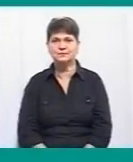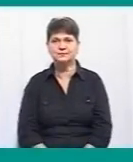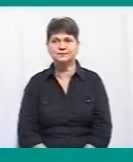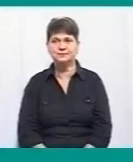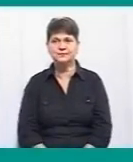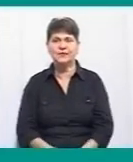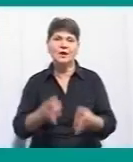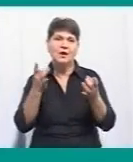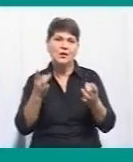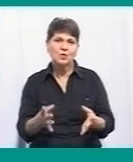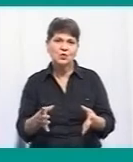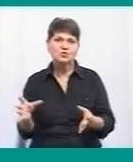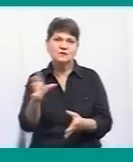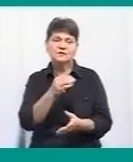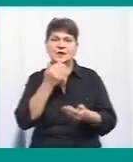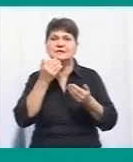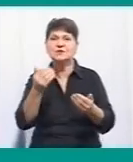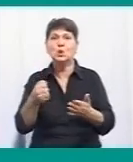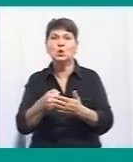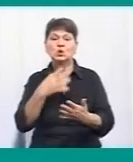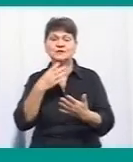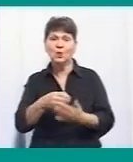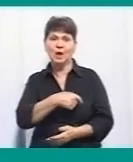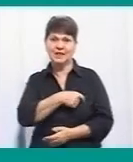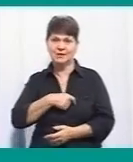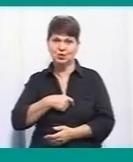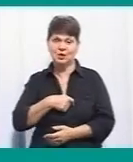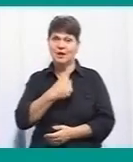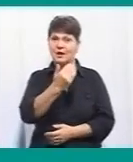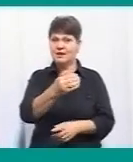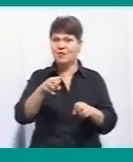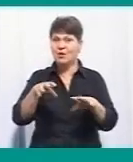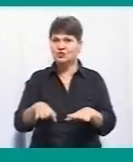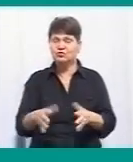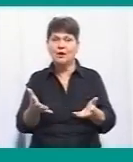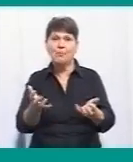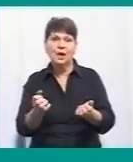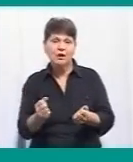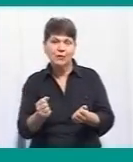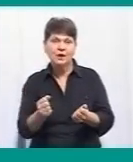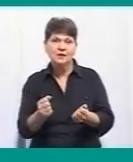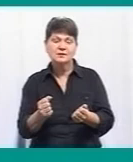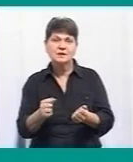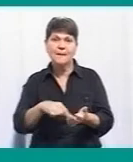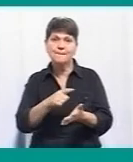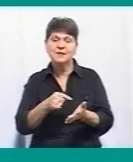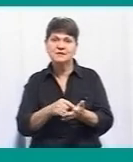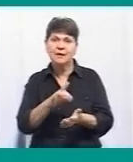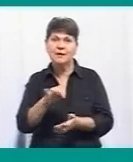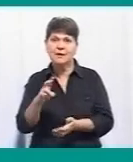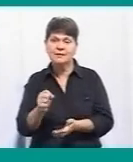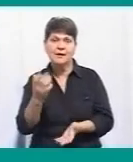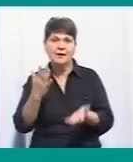Проще всього звернутися до свого депутата. Чому? Рішення в Лінгрід приймається міською радою. Якщо